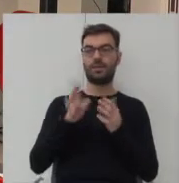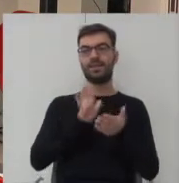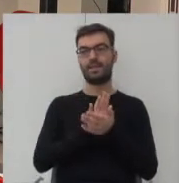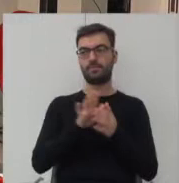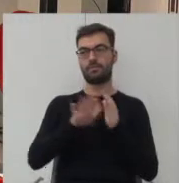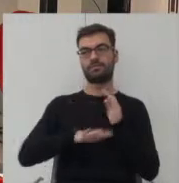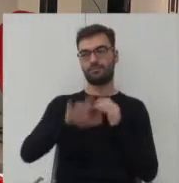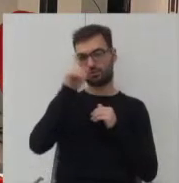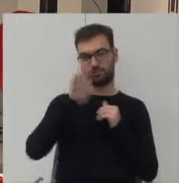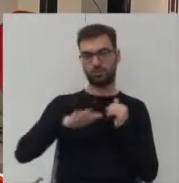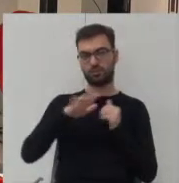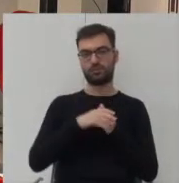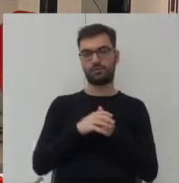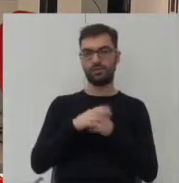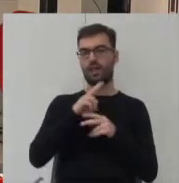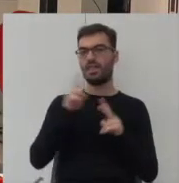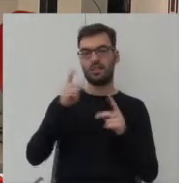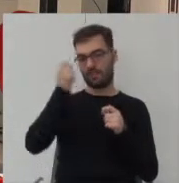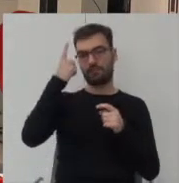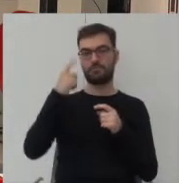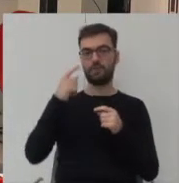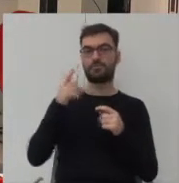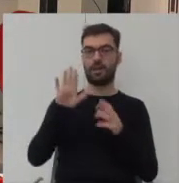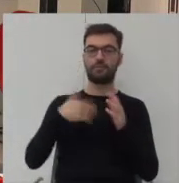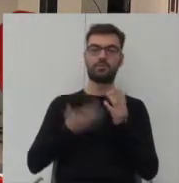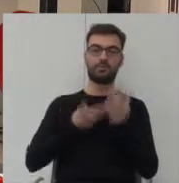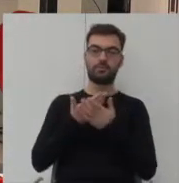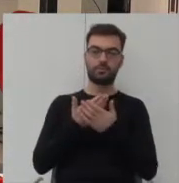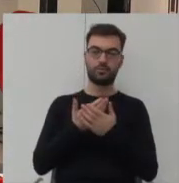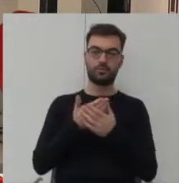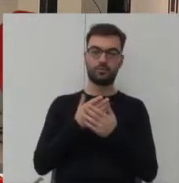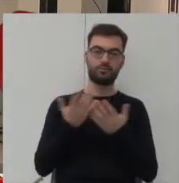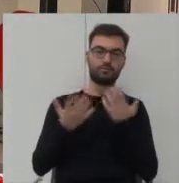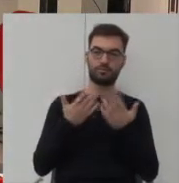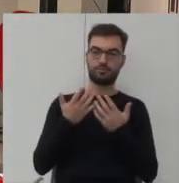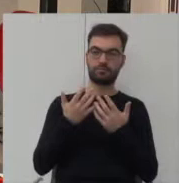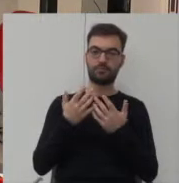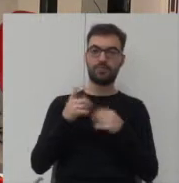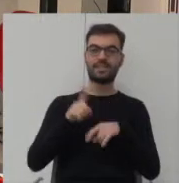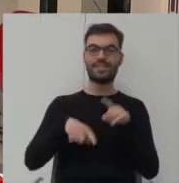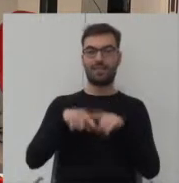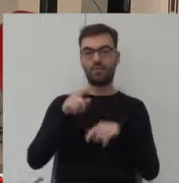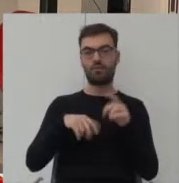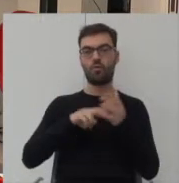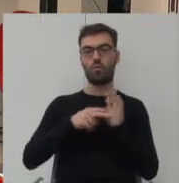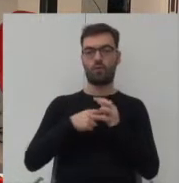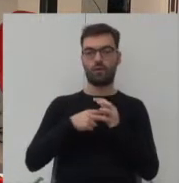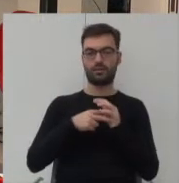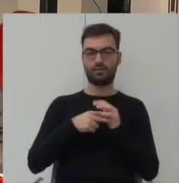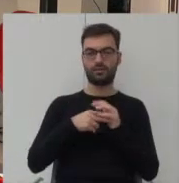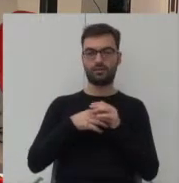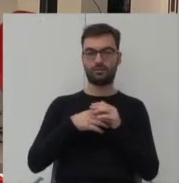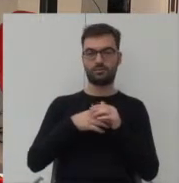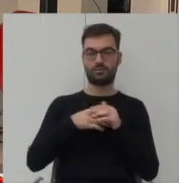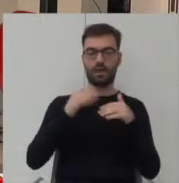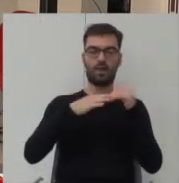nikt nie wpadł na pomysł żeby zaproponować pewien standardowy układ elewacji no bo